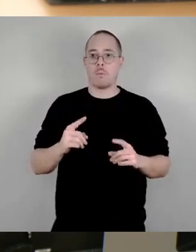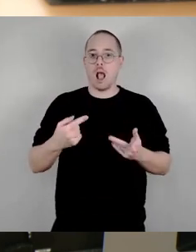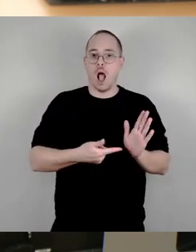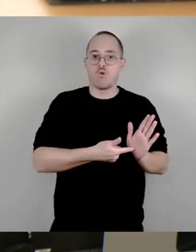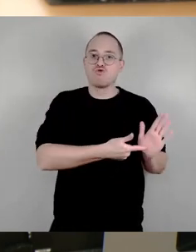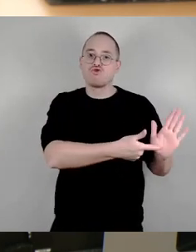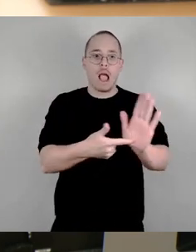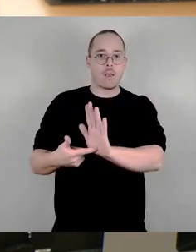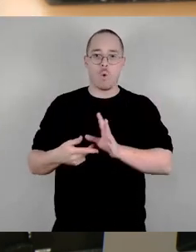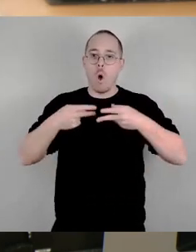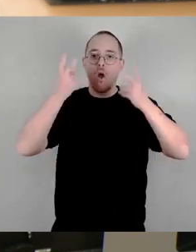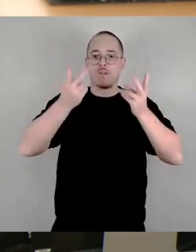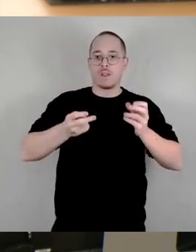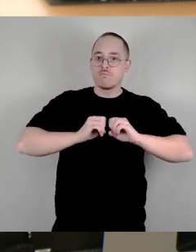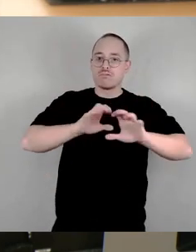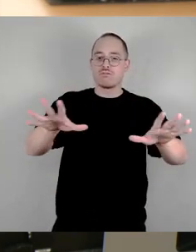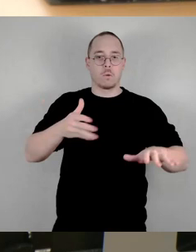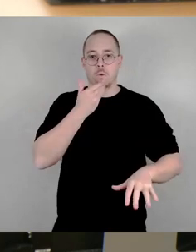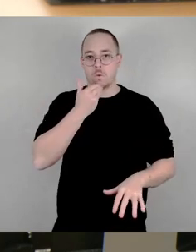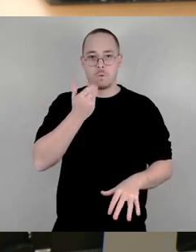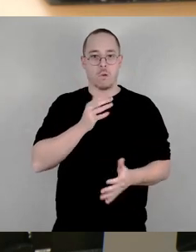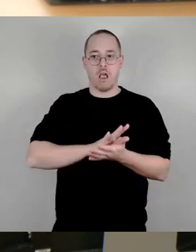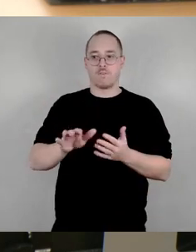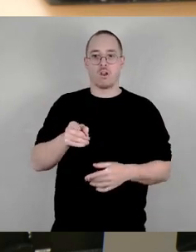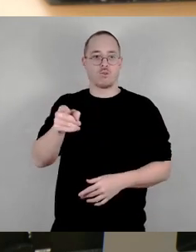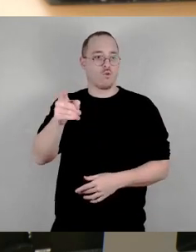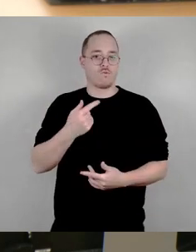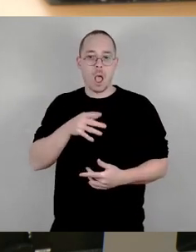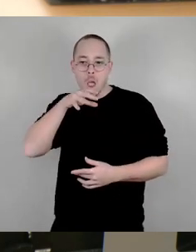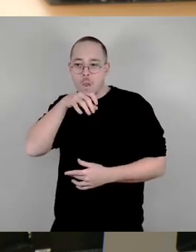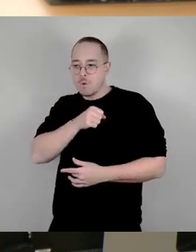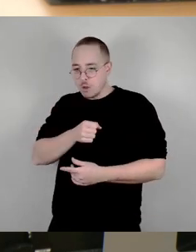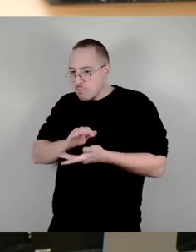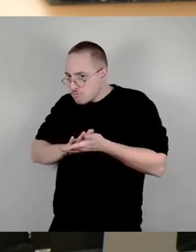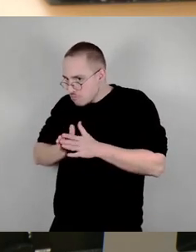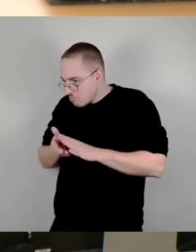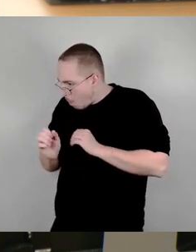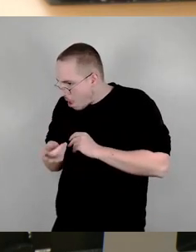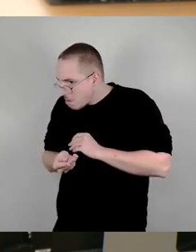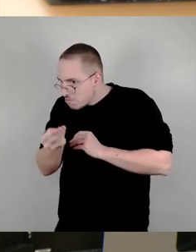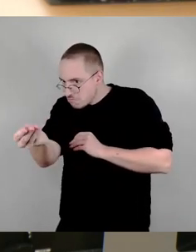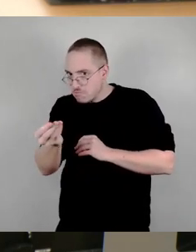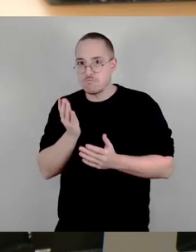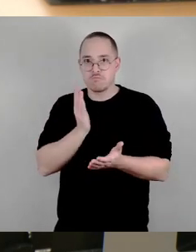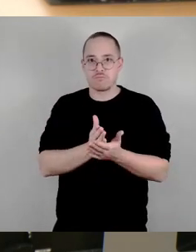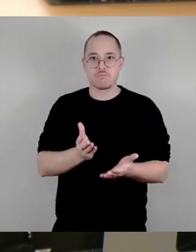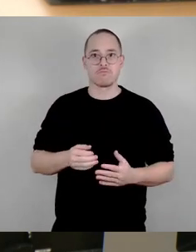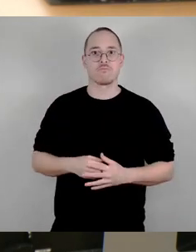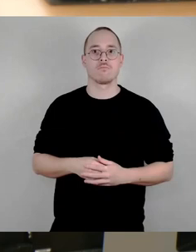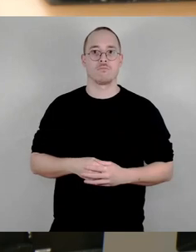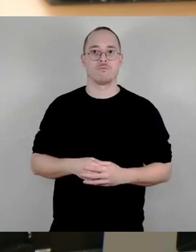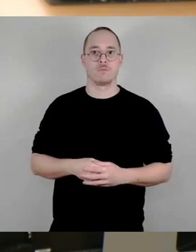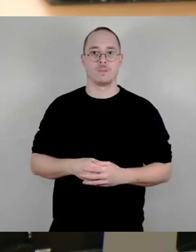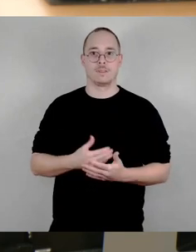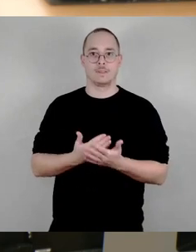es sich noch einmal vor Augen führen. Und dann sind wir beim nächsten Punkt, der Fragen aufwirft. Es